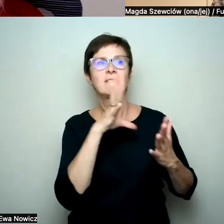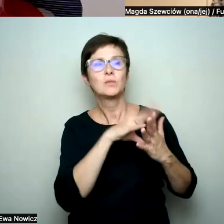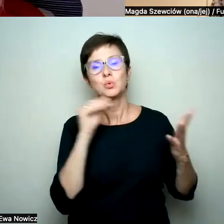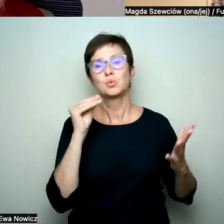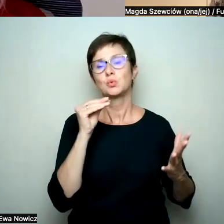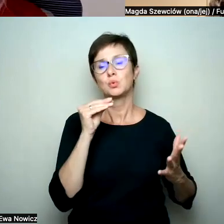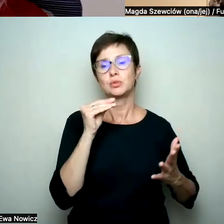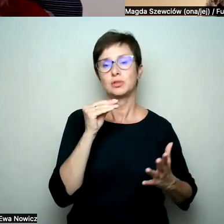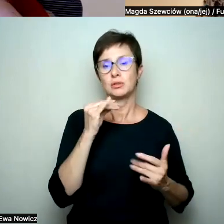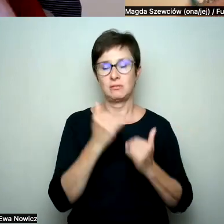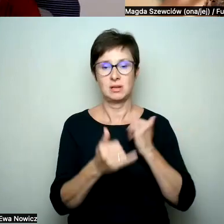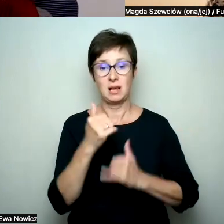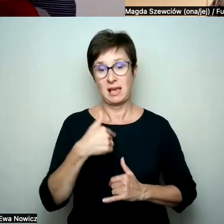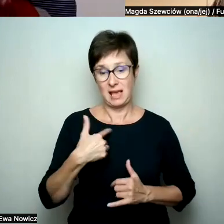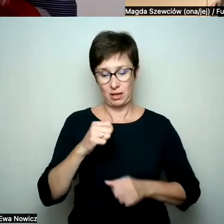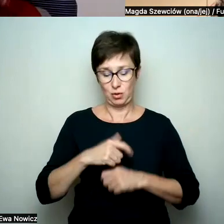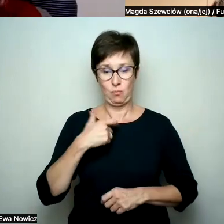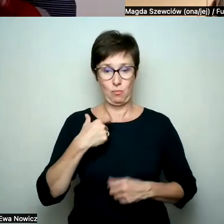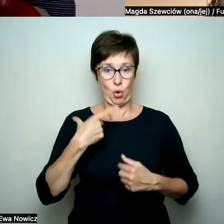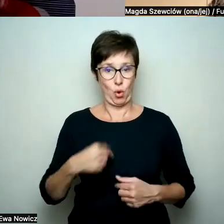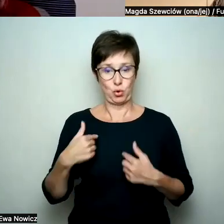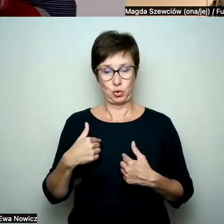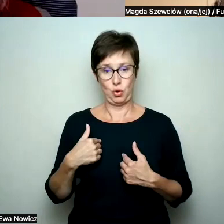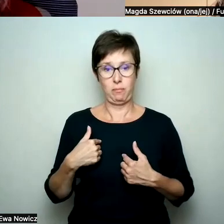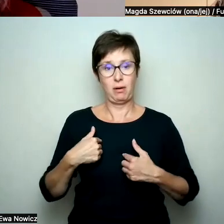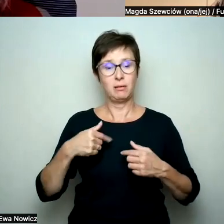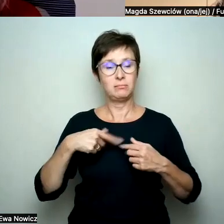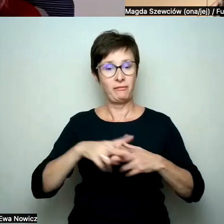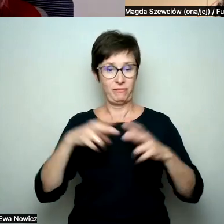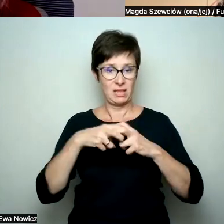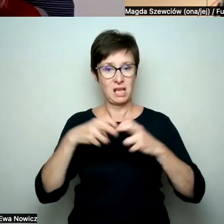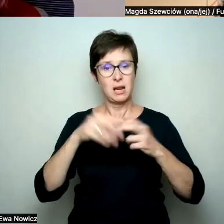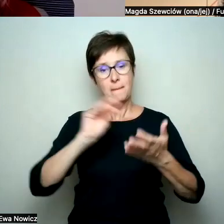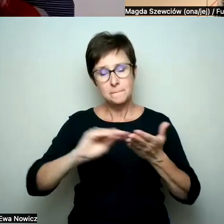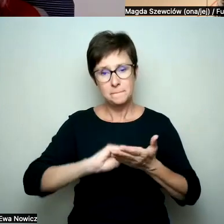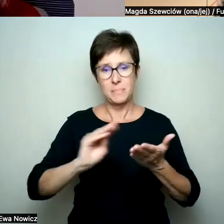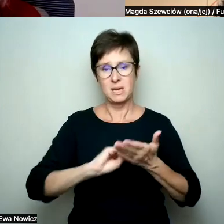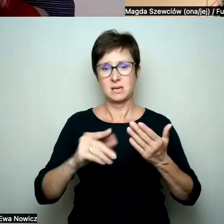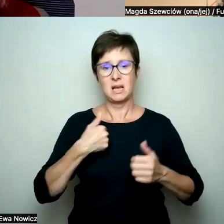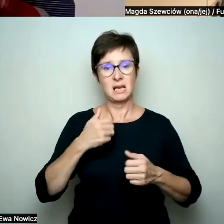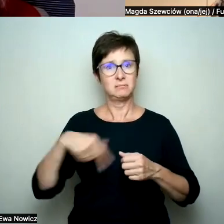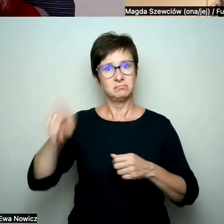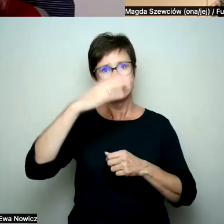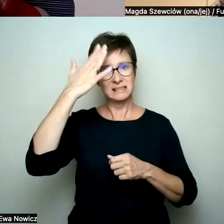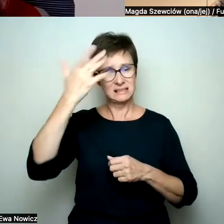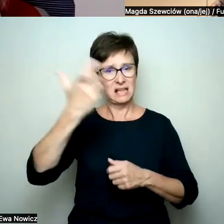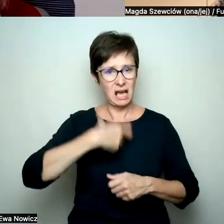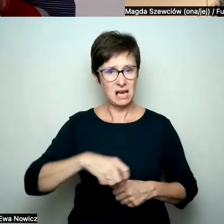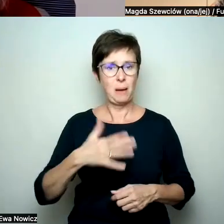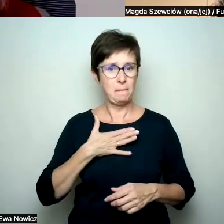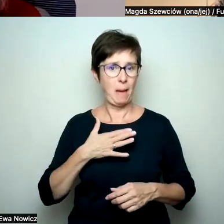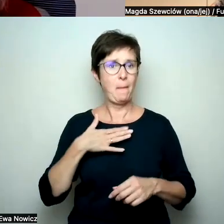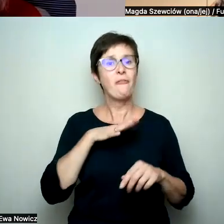będąc osobą influencerską, czy osobą, która pisze, czy która jest znana, która ma wpływ, ma głos,